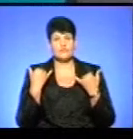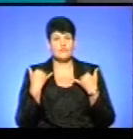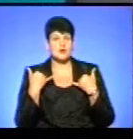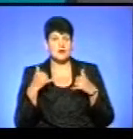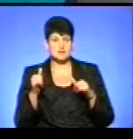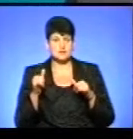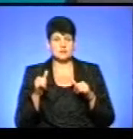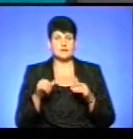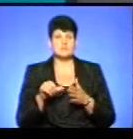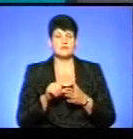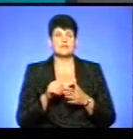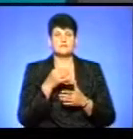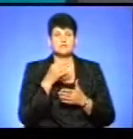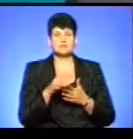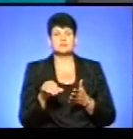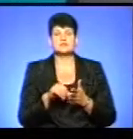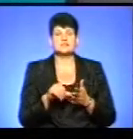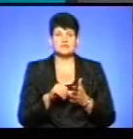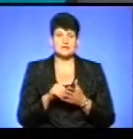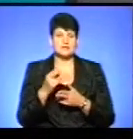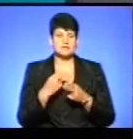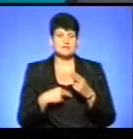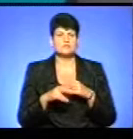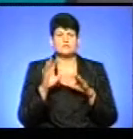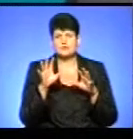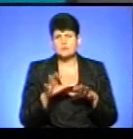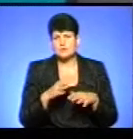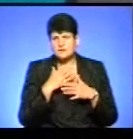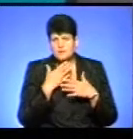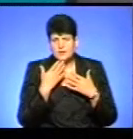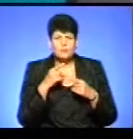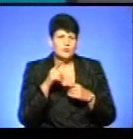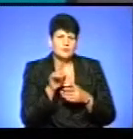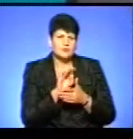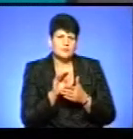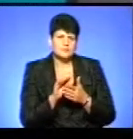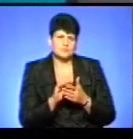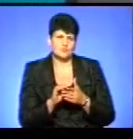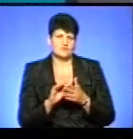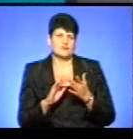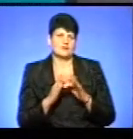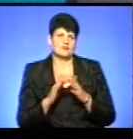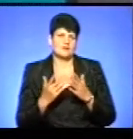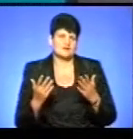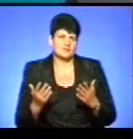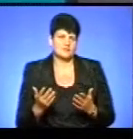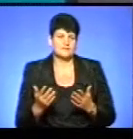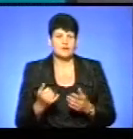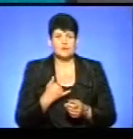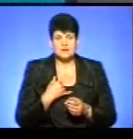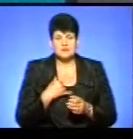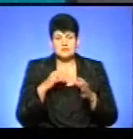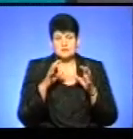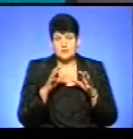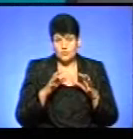представника цирку про те, що закону такого немає, тому що його десь там не виклали в інтернеті. Тобто, в нас закони діють